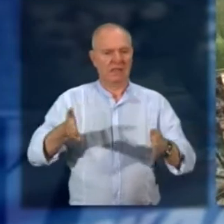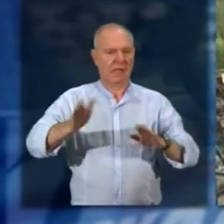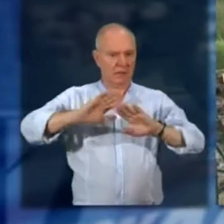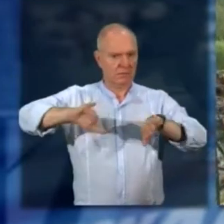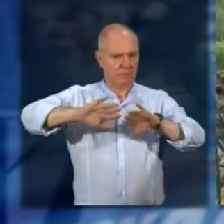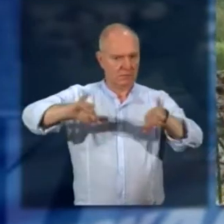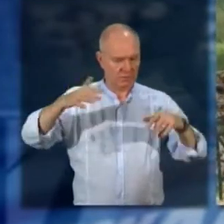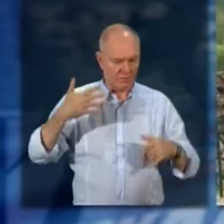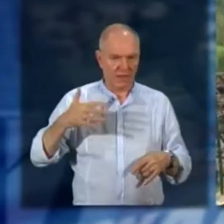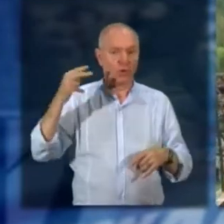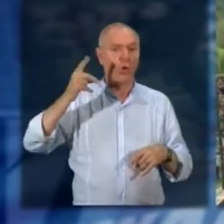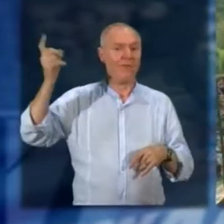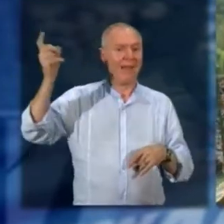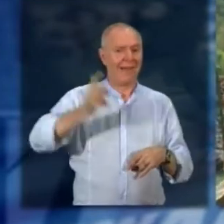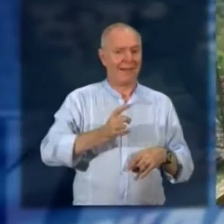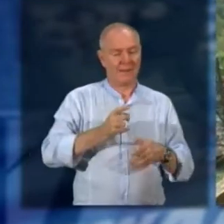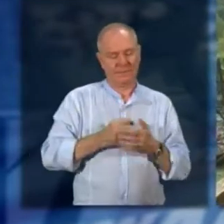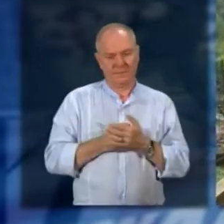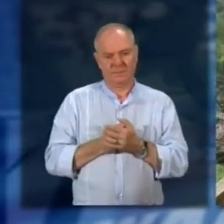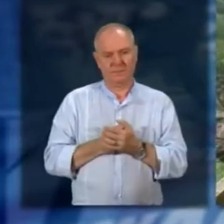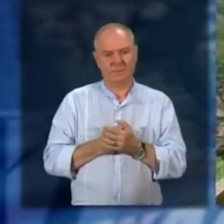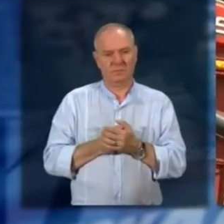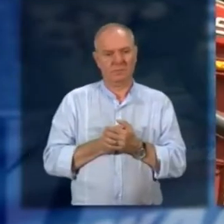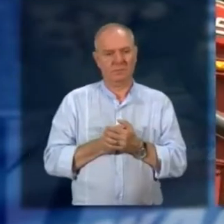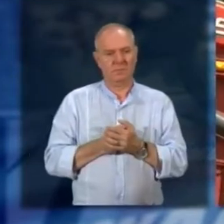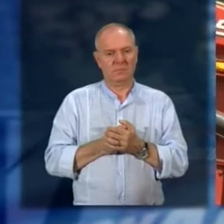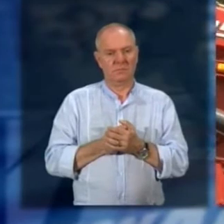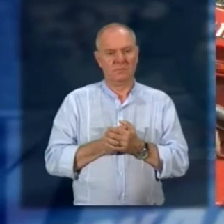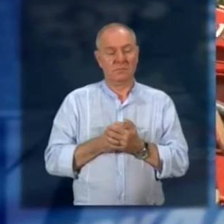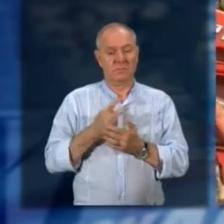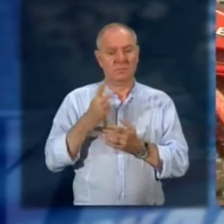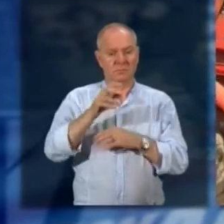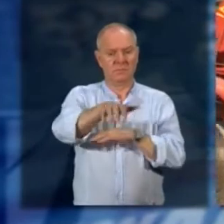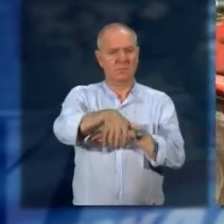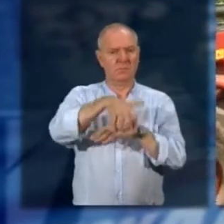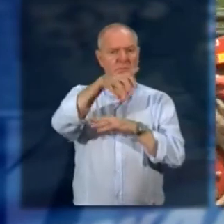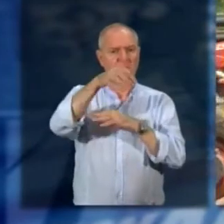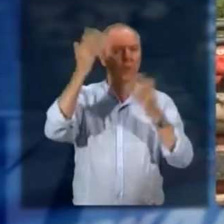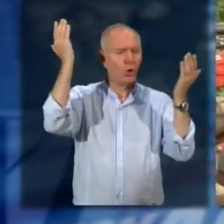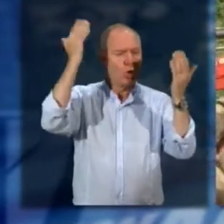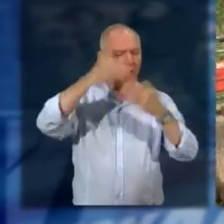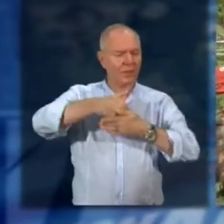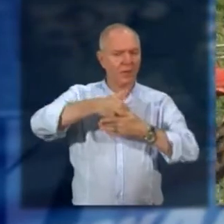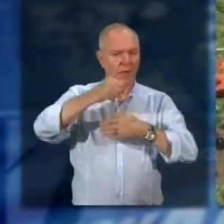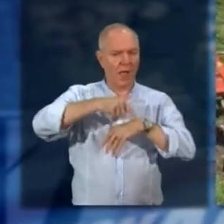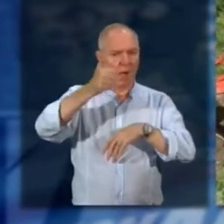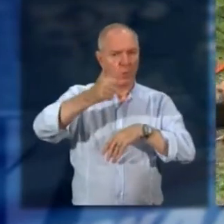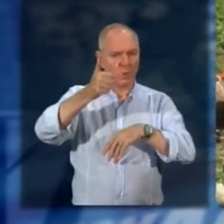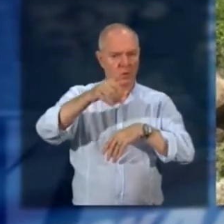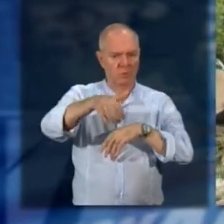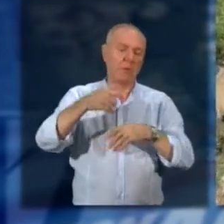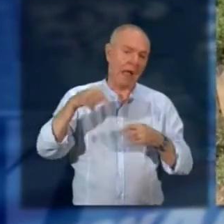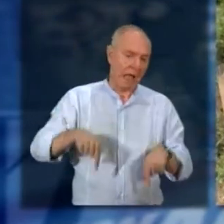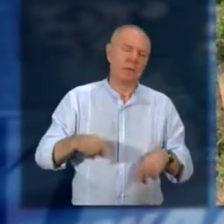vigili del fuoco di Novara che sono intervenuti con la loro scavatrice a partire da luna di questa notte e alla fine la